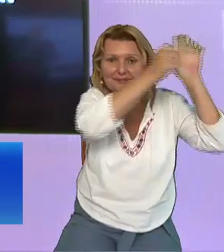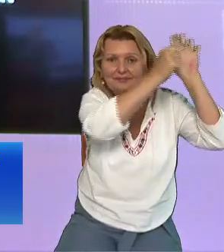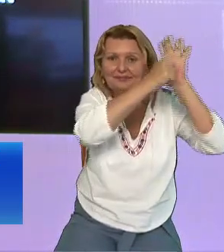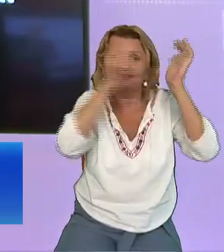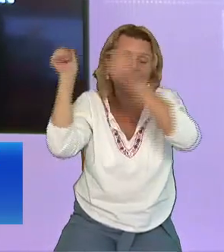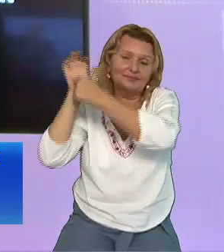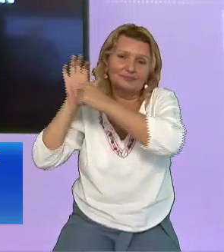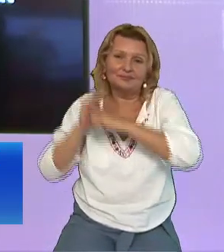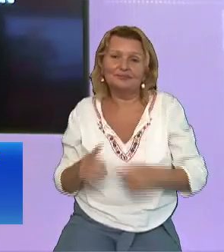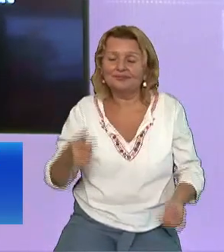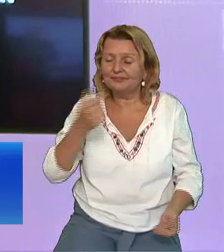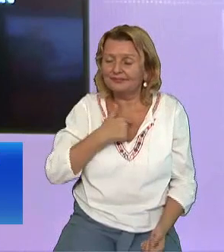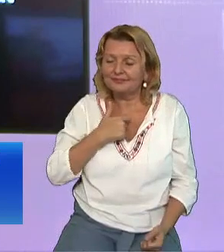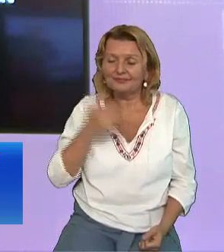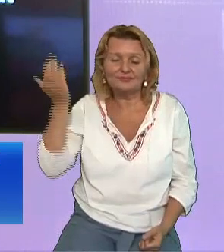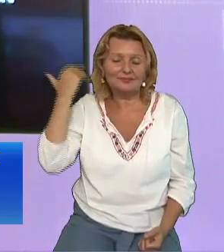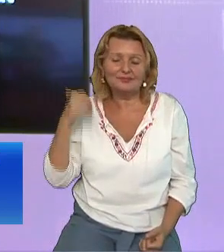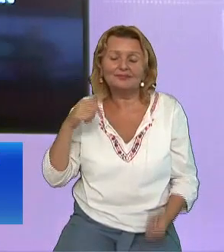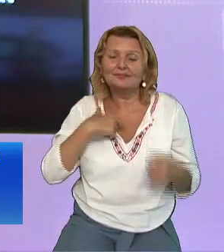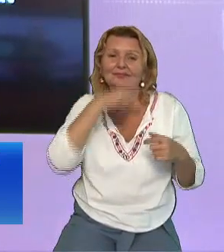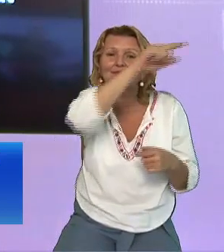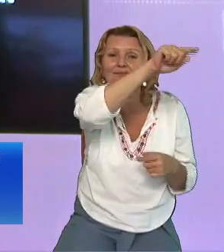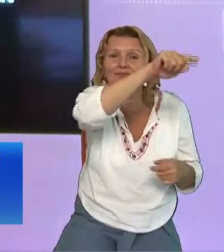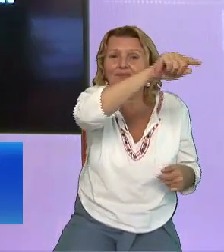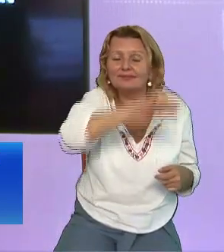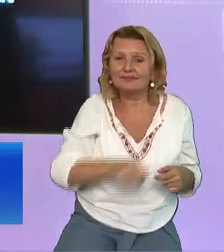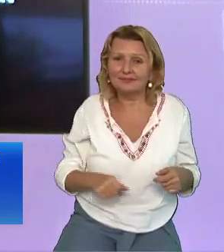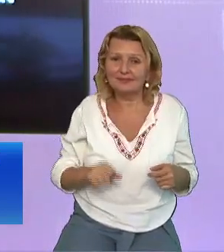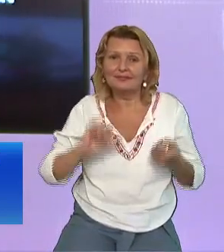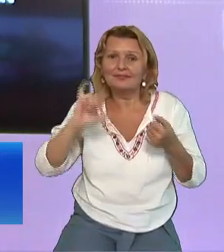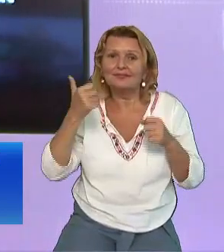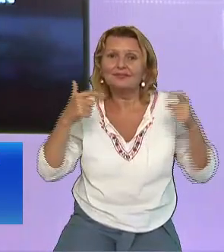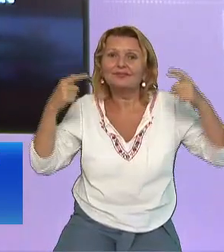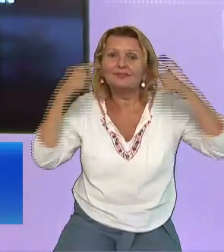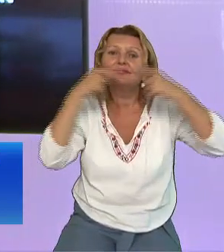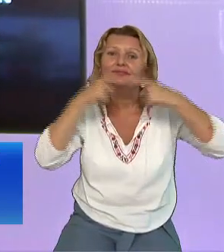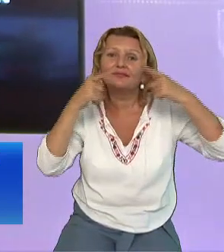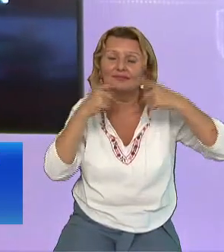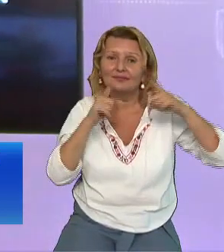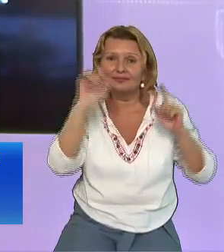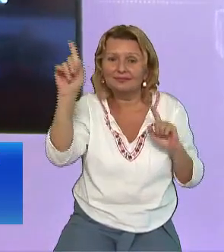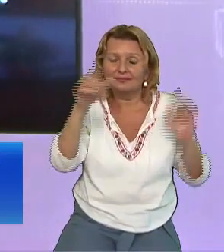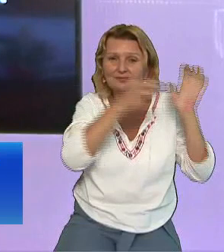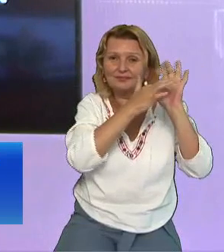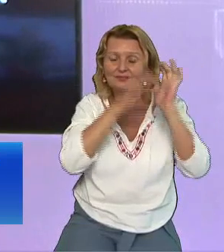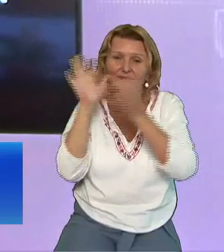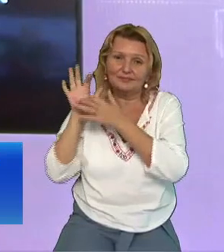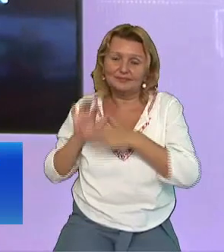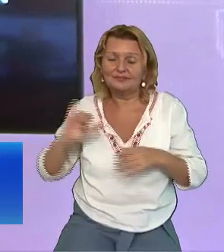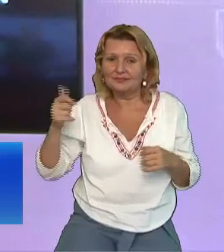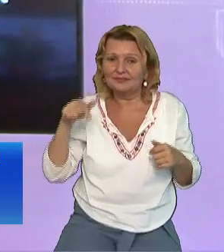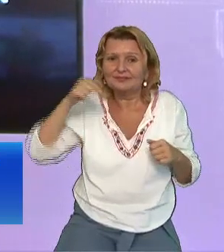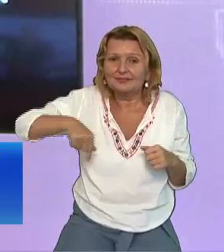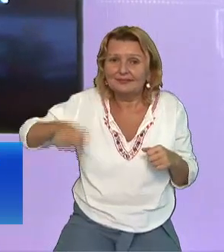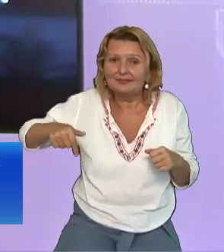Noi am fost vrăjmași împreună cu Dumnezeu Iar astăzi ni se cere Să luăm poziție de partea Sau împotriva lui Hristos Unde